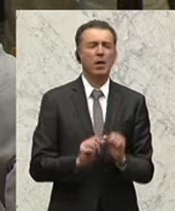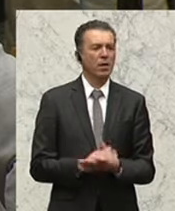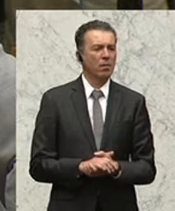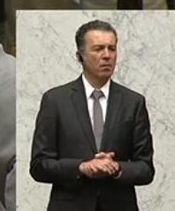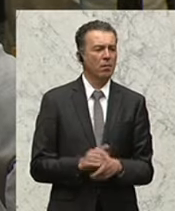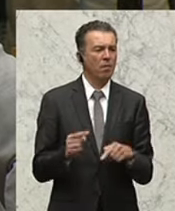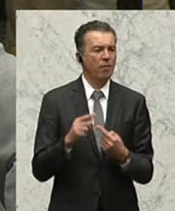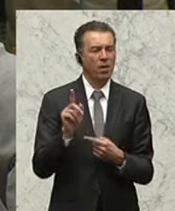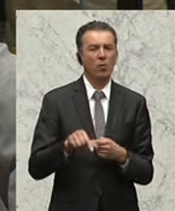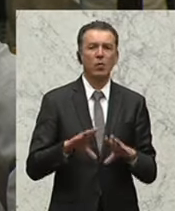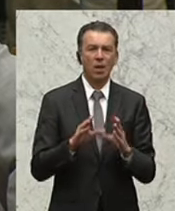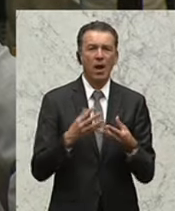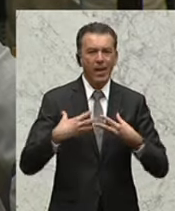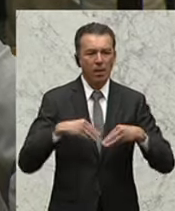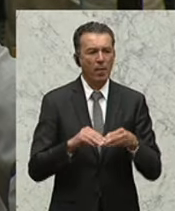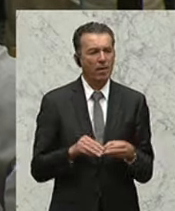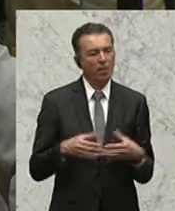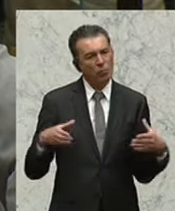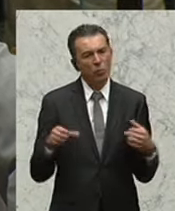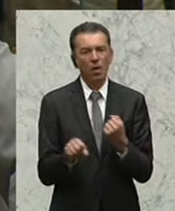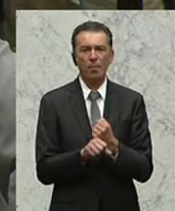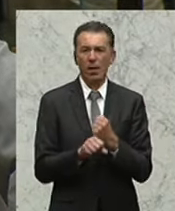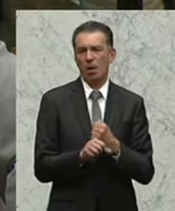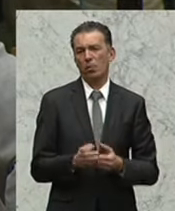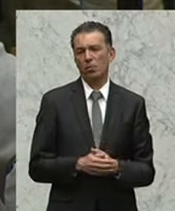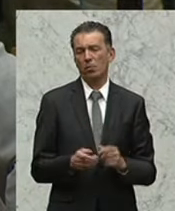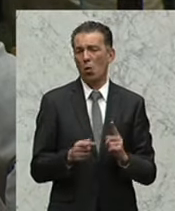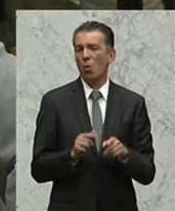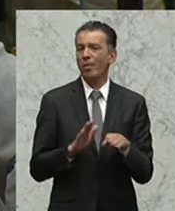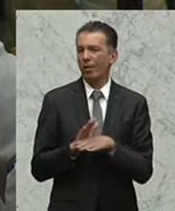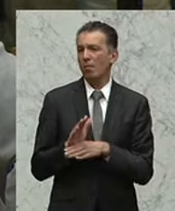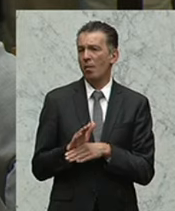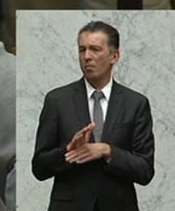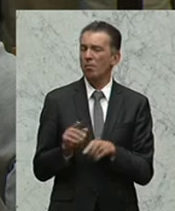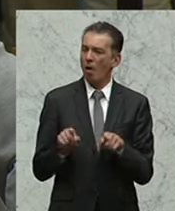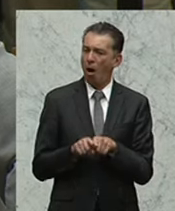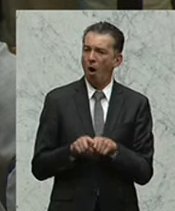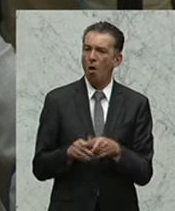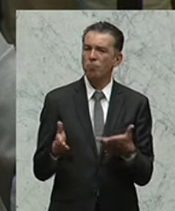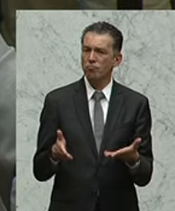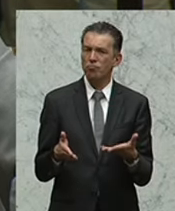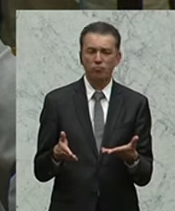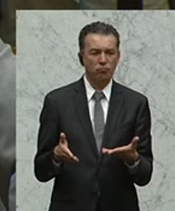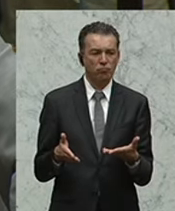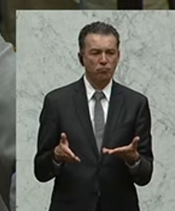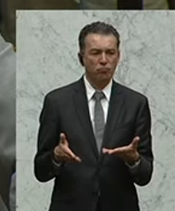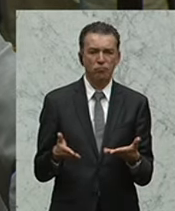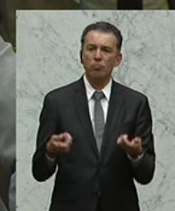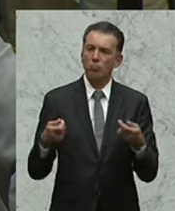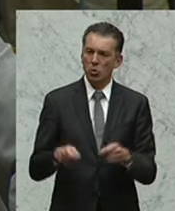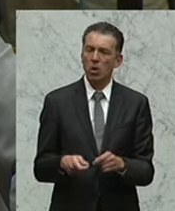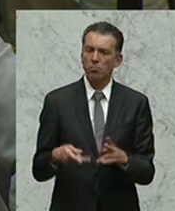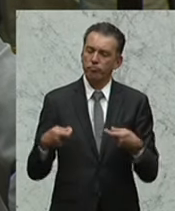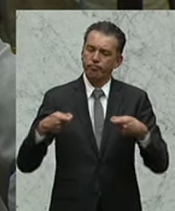dazu sollten wir alle gemeinsam miteinander arbeiten und dieses Gesetz gesetzeskonform ganz einfach zu